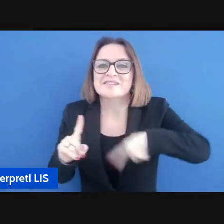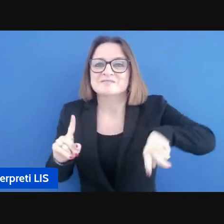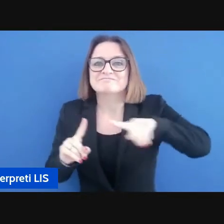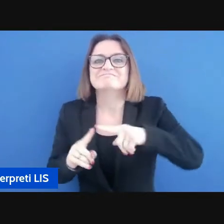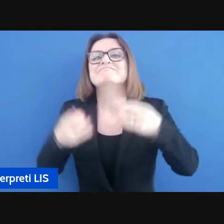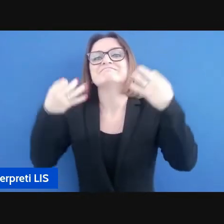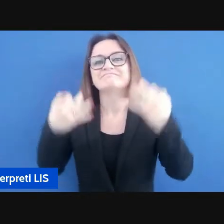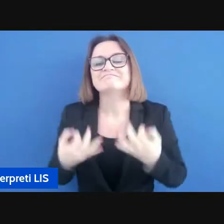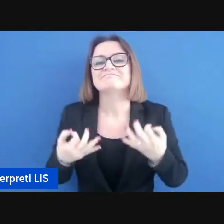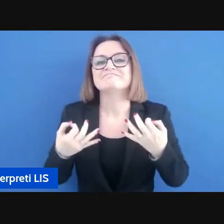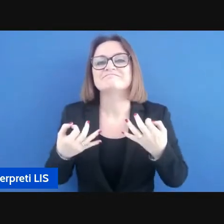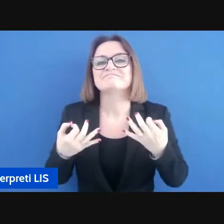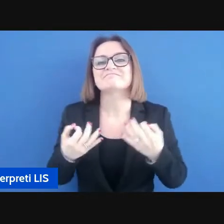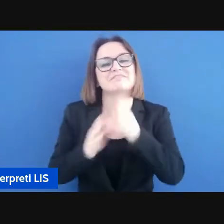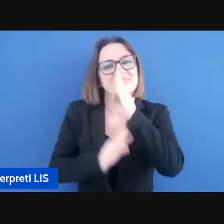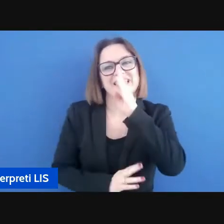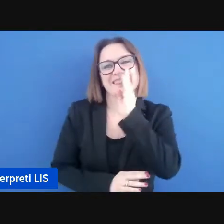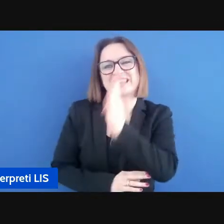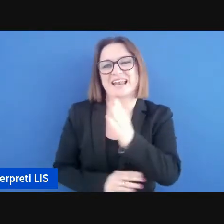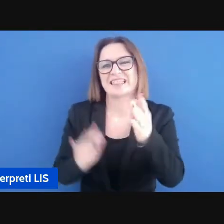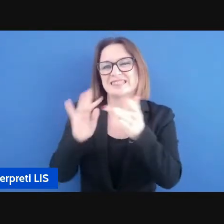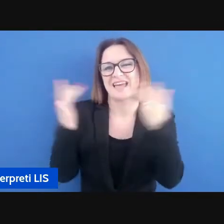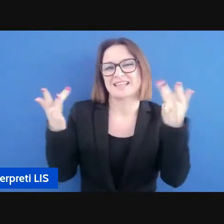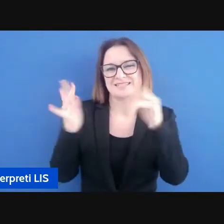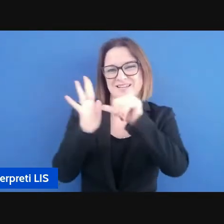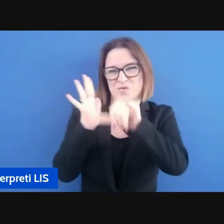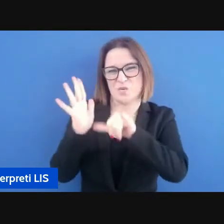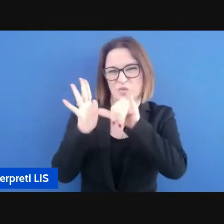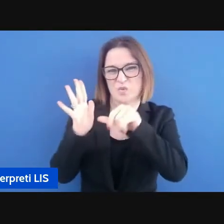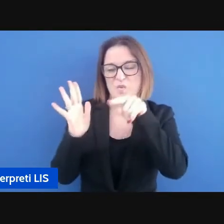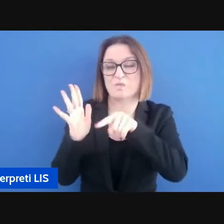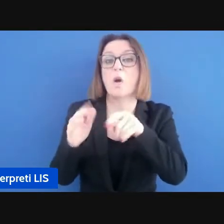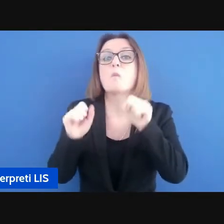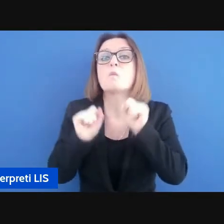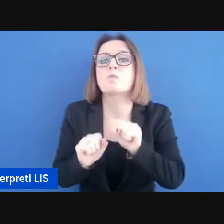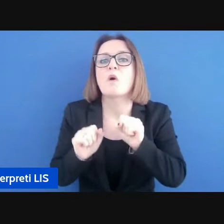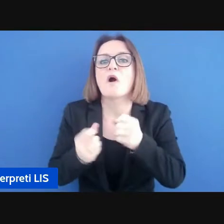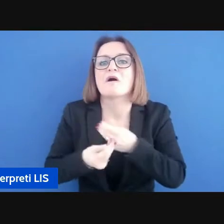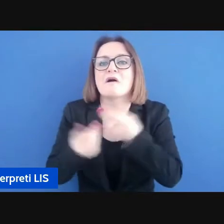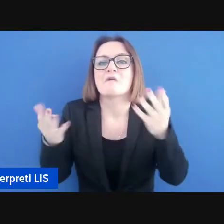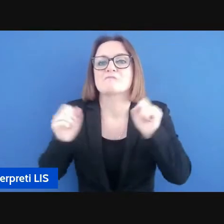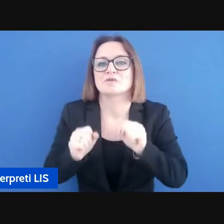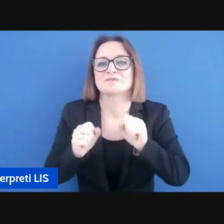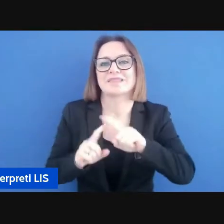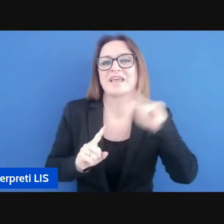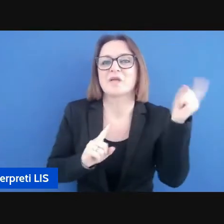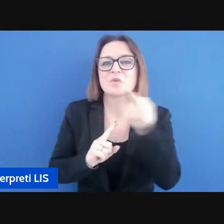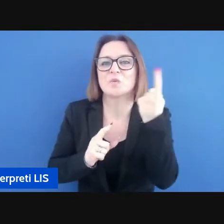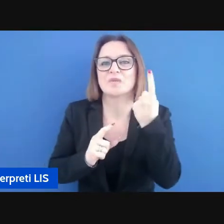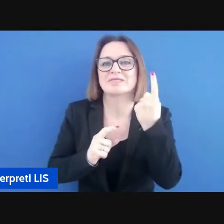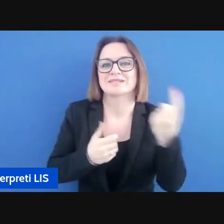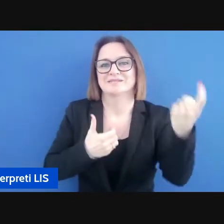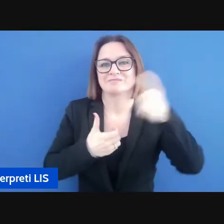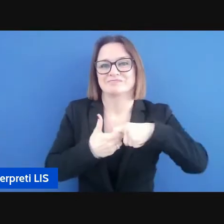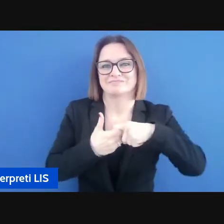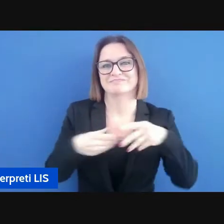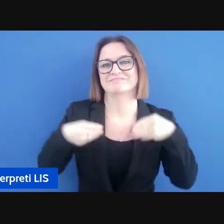deciso di fare una diretta streaming su youtube così da riuscire a rispondere a tutte le adesioni e le iscrizioni